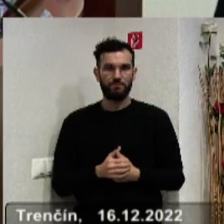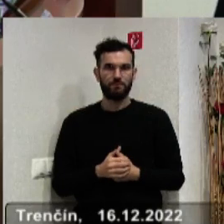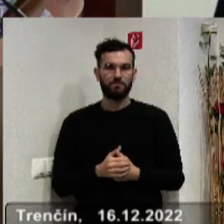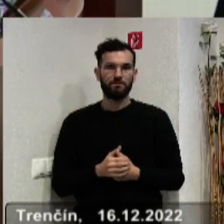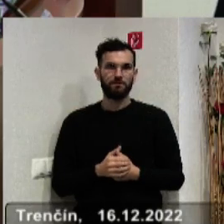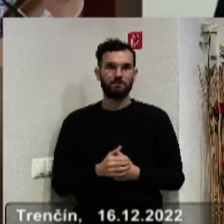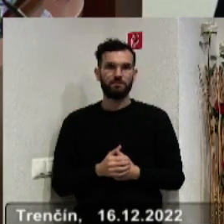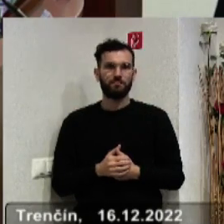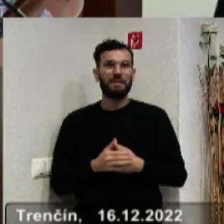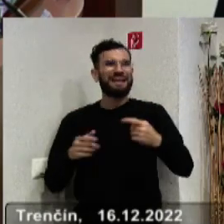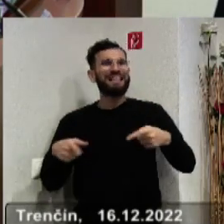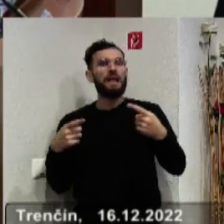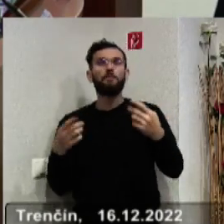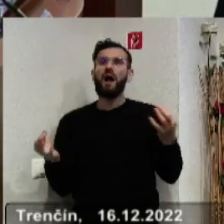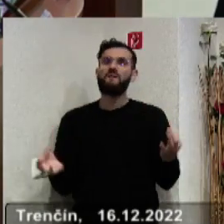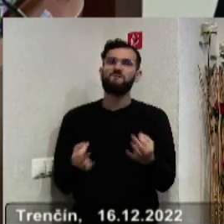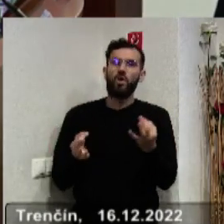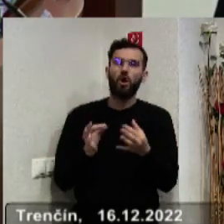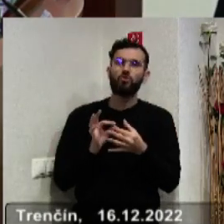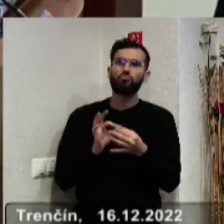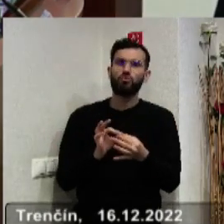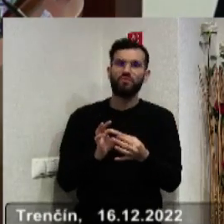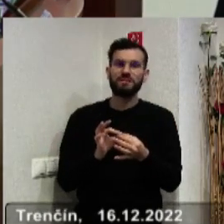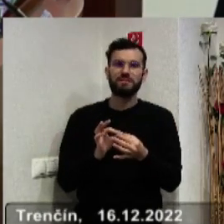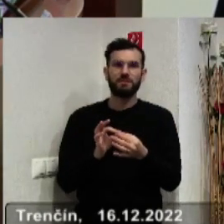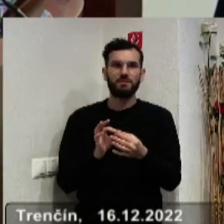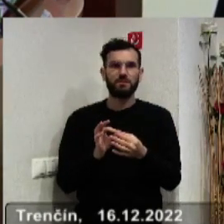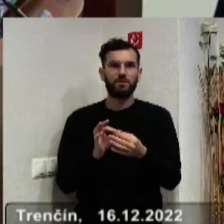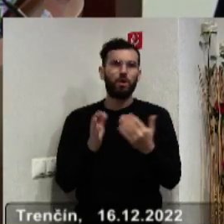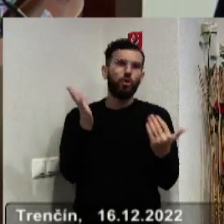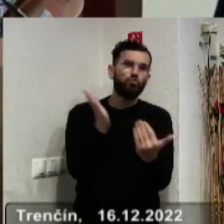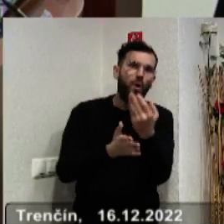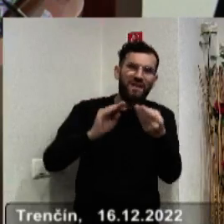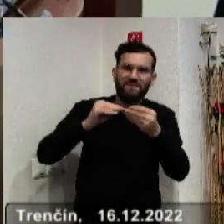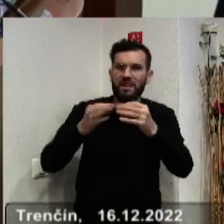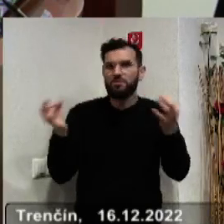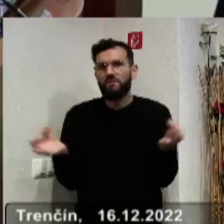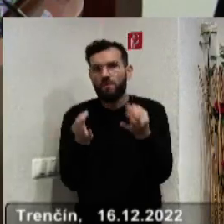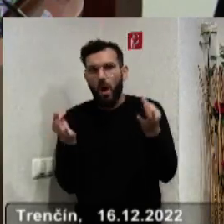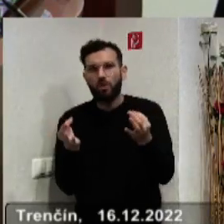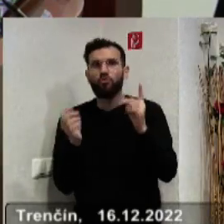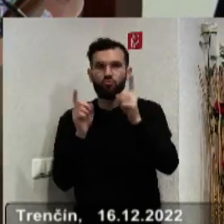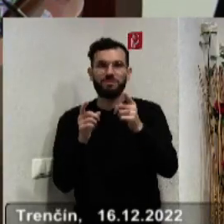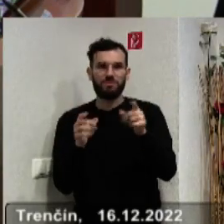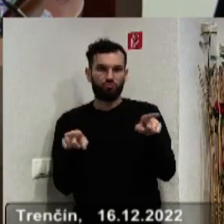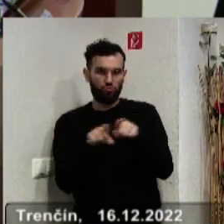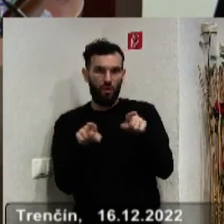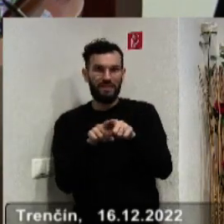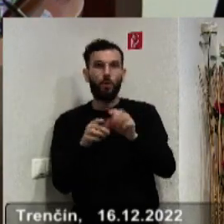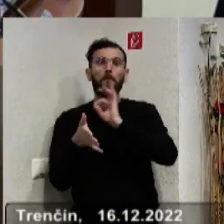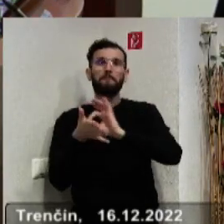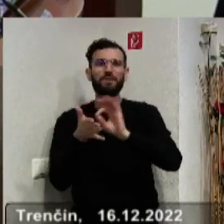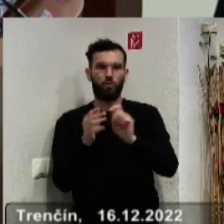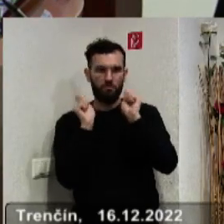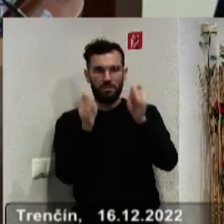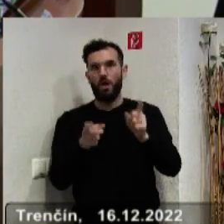Interpelácie sa predkladajú kvôli odborným, odborným veciam, ak máte ako poslanci a vždy ju treba sa teda doručiť tú interpeláciu aj